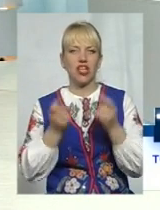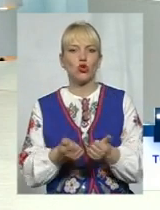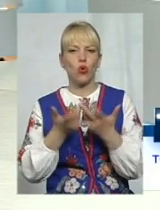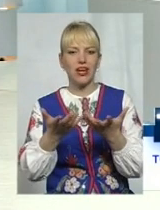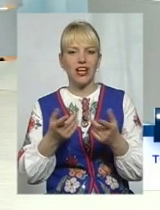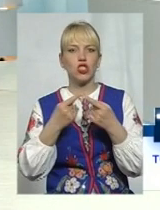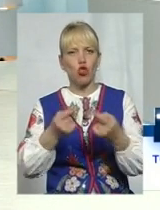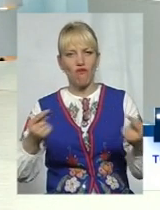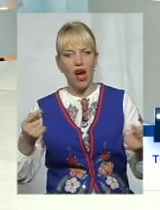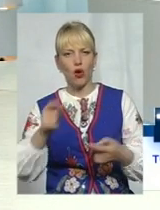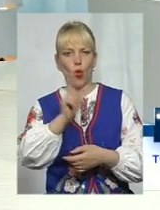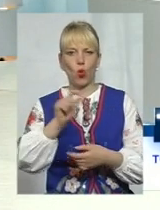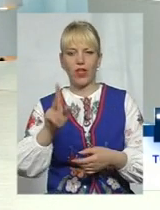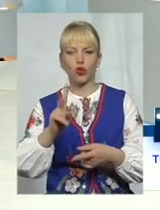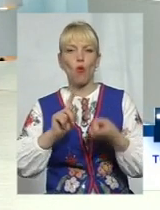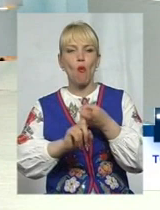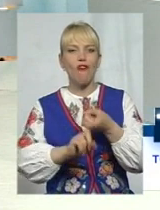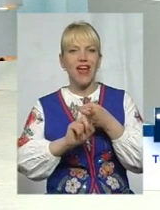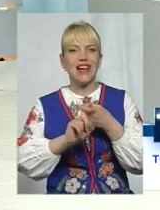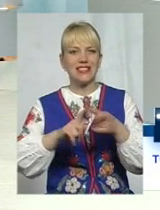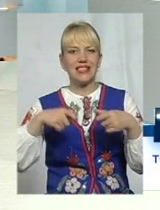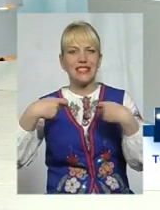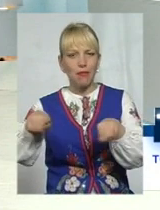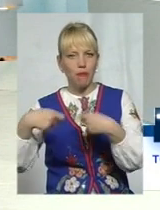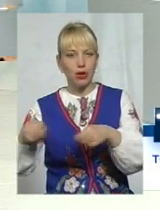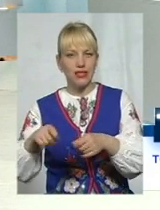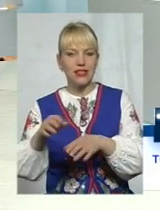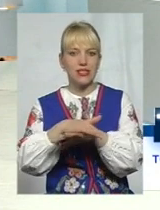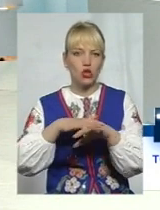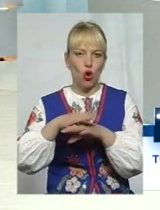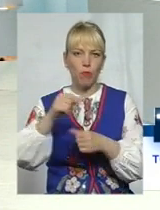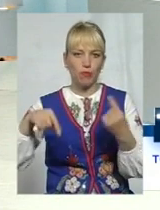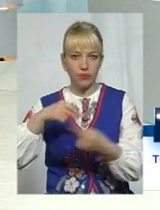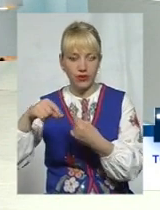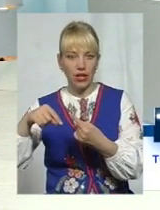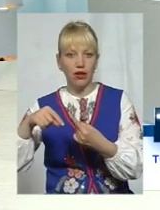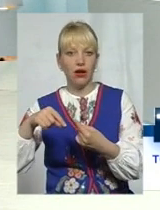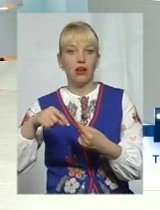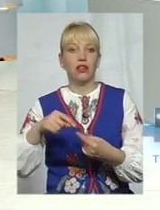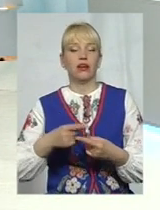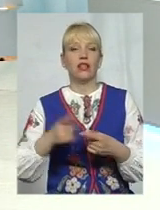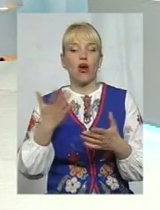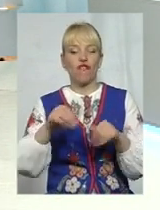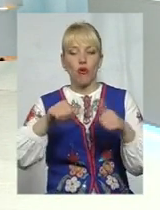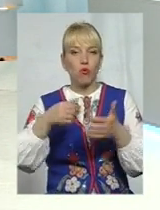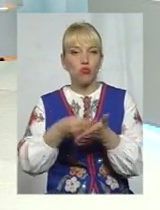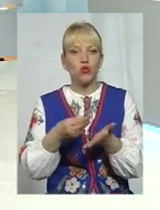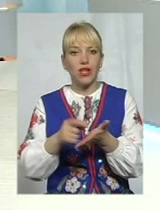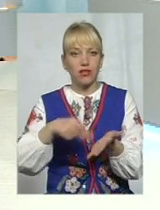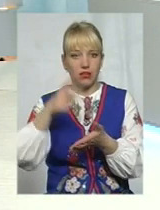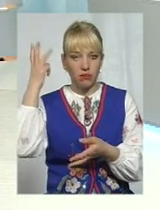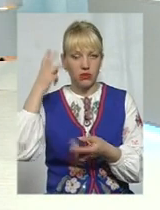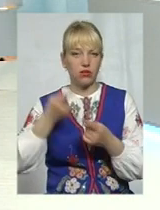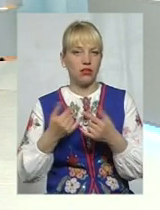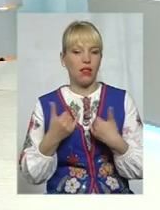пов'язані з цим начисто дрібним бізнесом, заляки якому і живе місто, і формується бюджет його. От для мене це